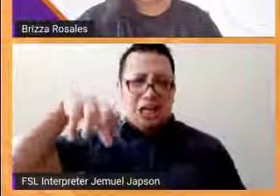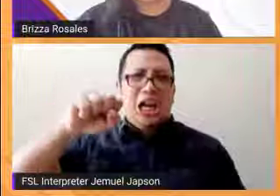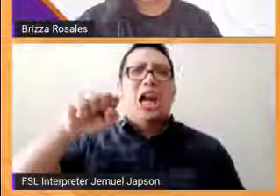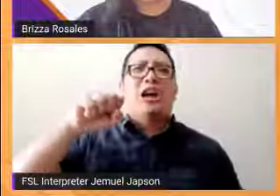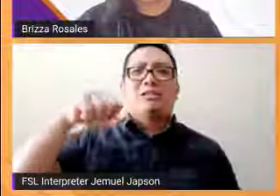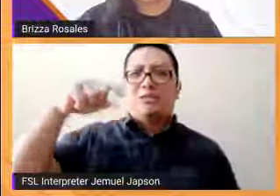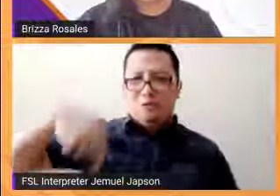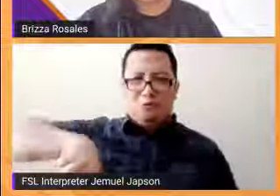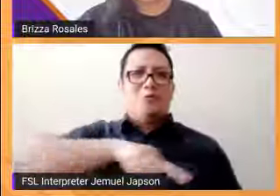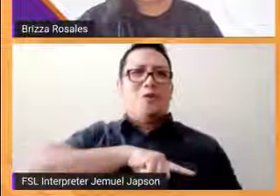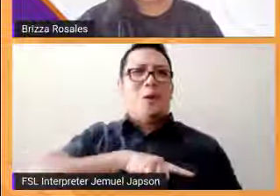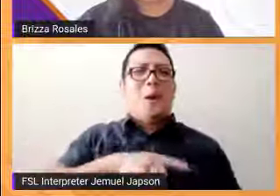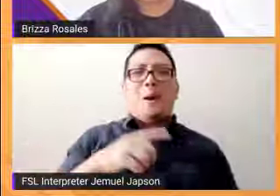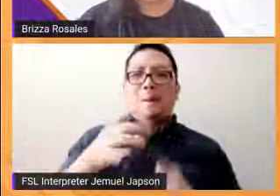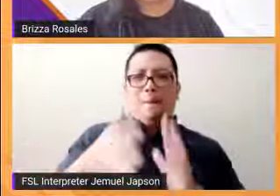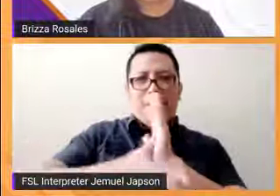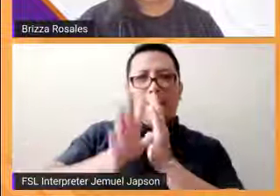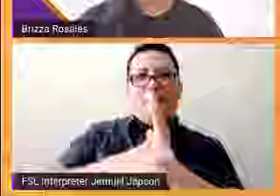ang COMELEC